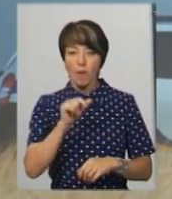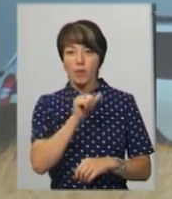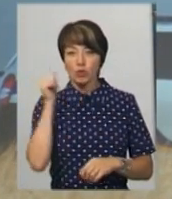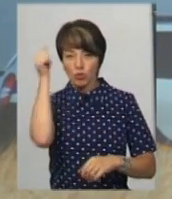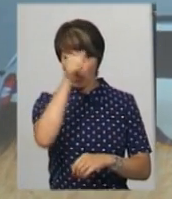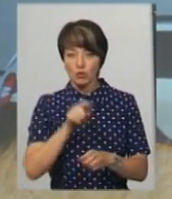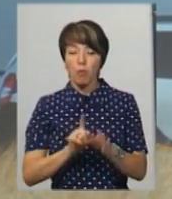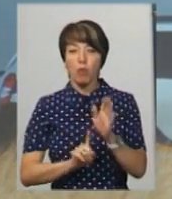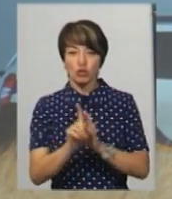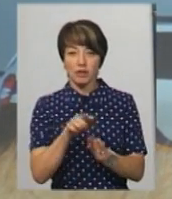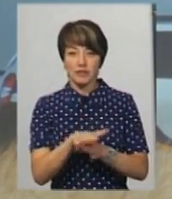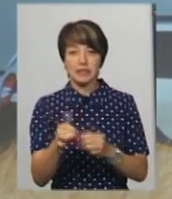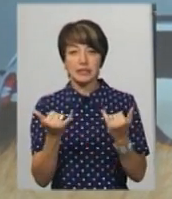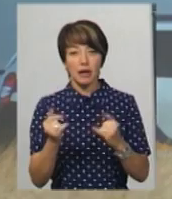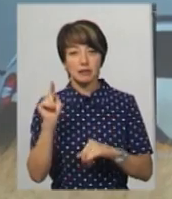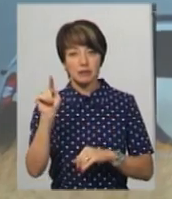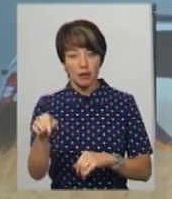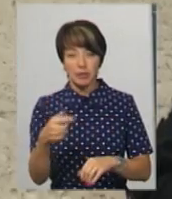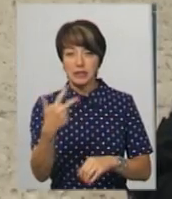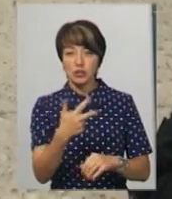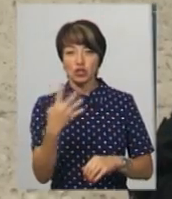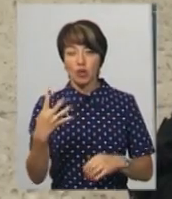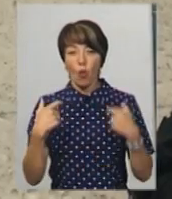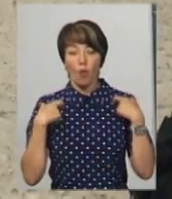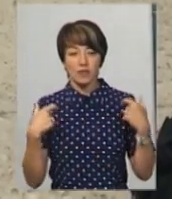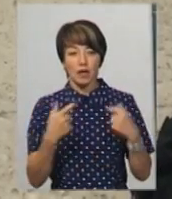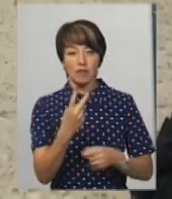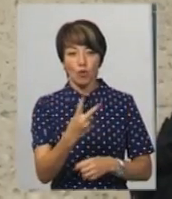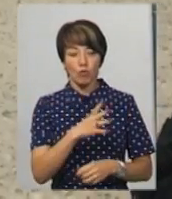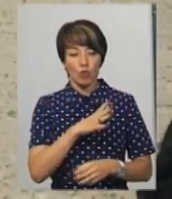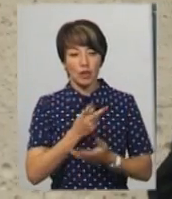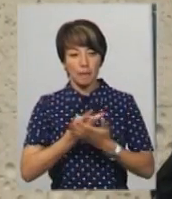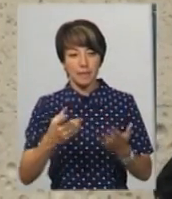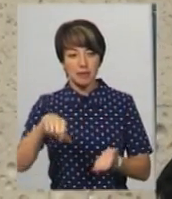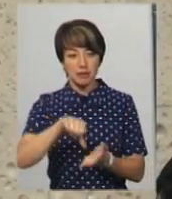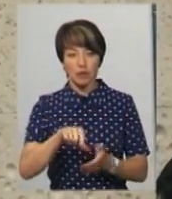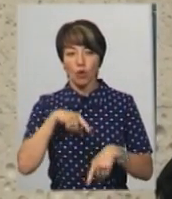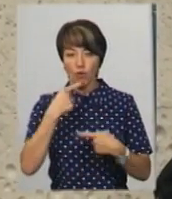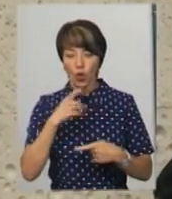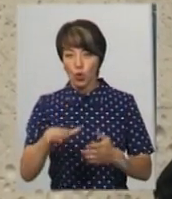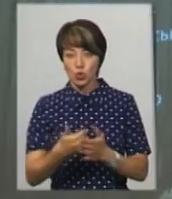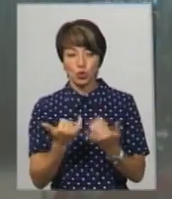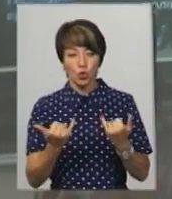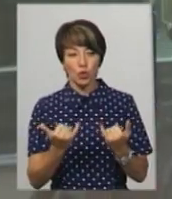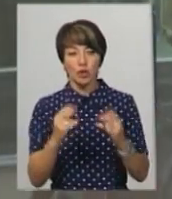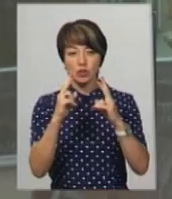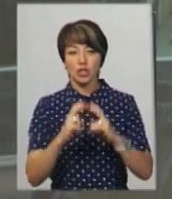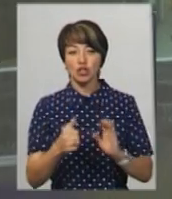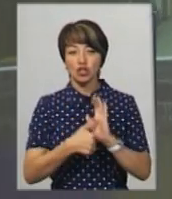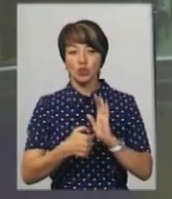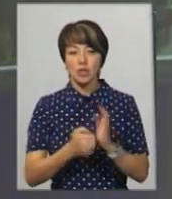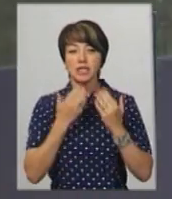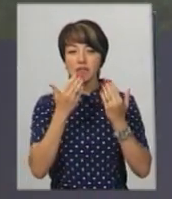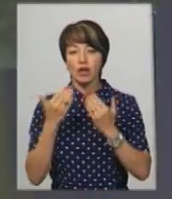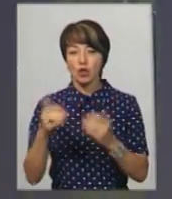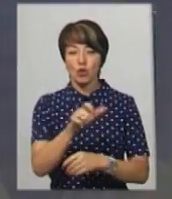року почали його втілення. Зараз там, каже Дар'я Полич, 34 офіцери. Двоє з них були на презентації і говорять, до сьогодні розглянули понад 600 звернень